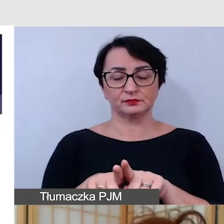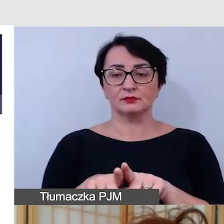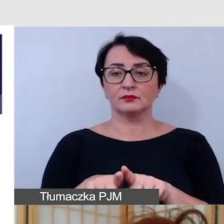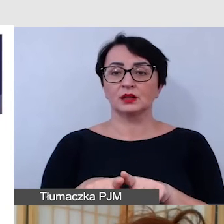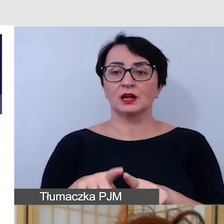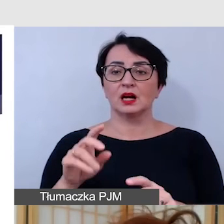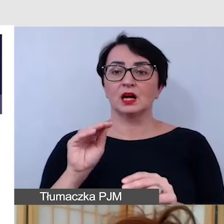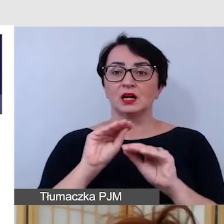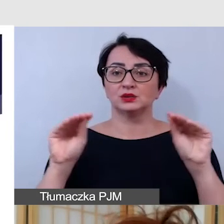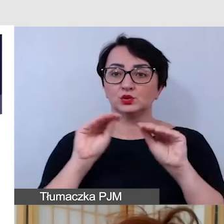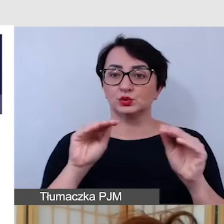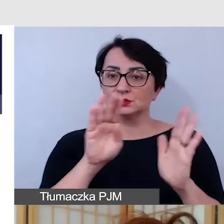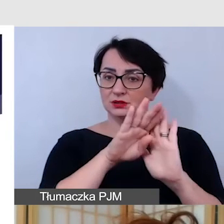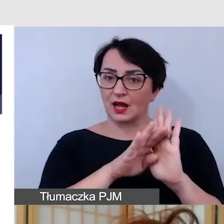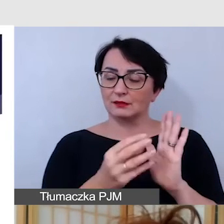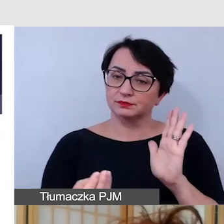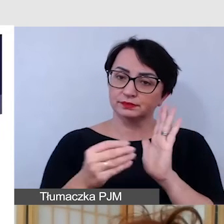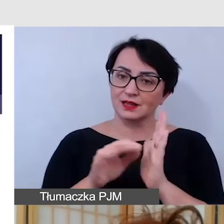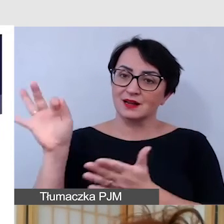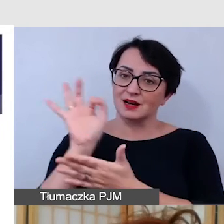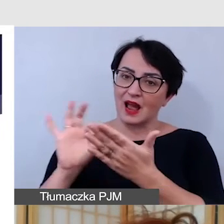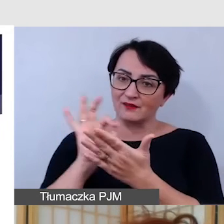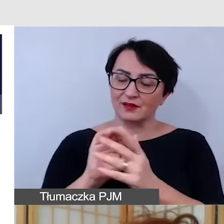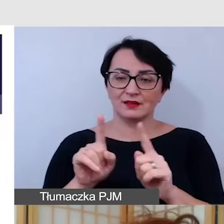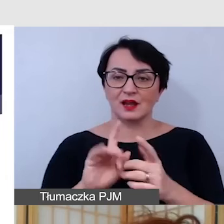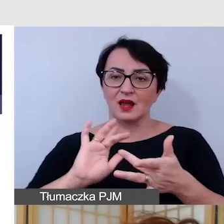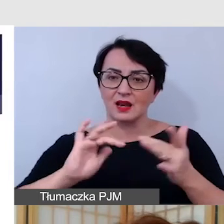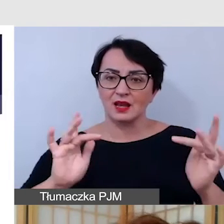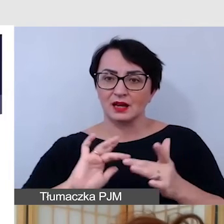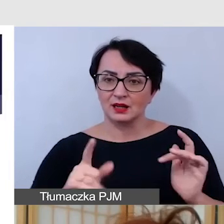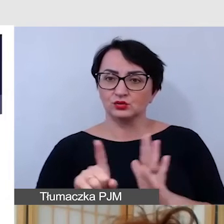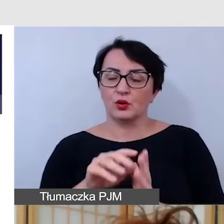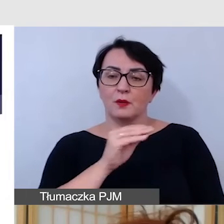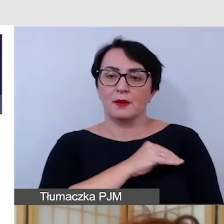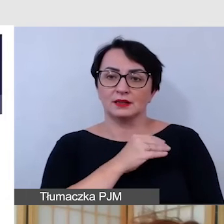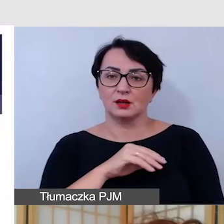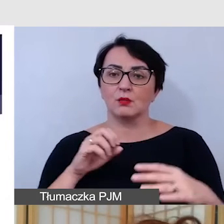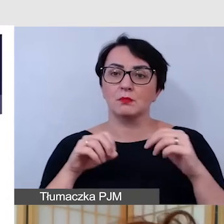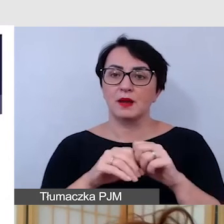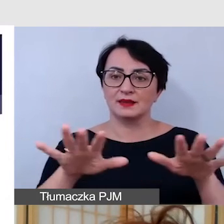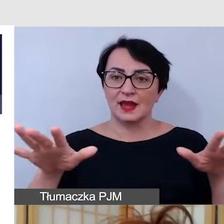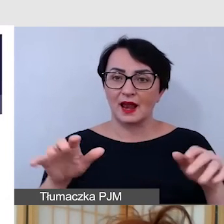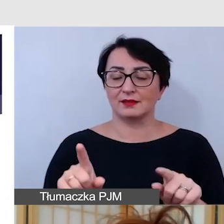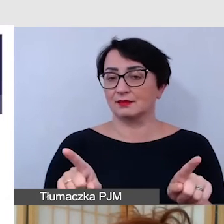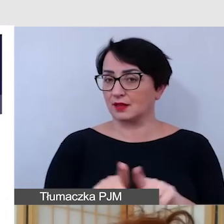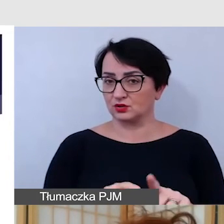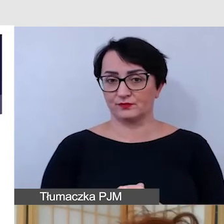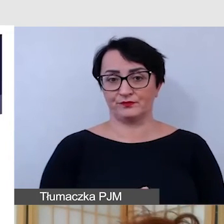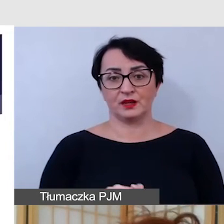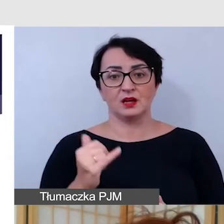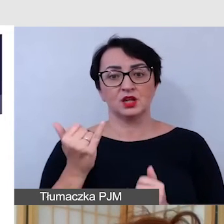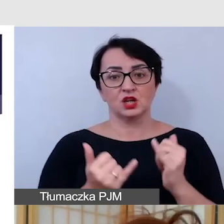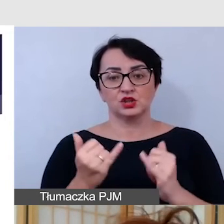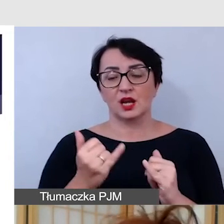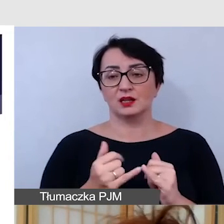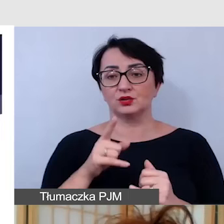zaopatrzyć w dodatkowe grafiki i te odnośniki do materiałów multimedialnych, czyli jeżeli jest to instrukcja, która